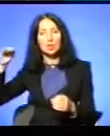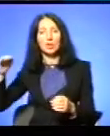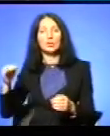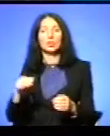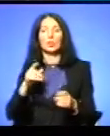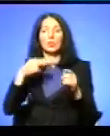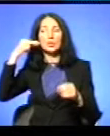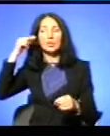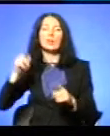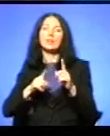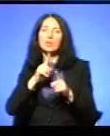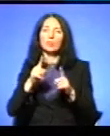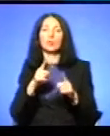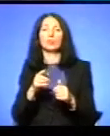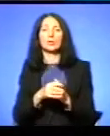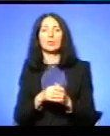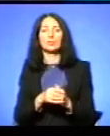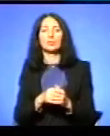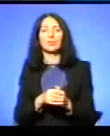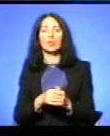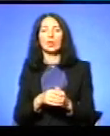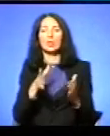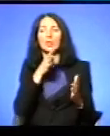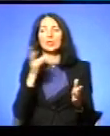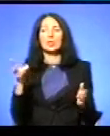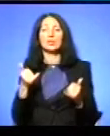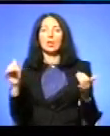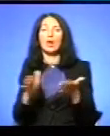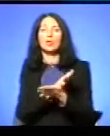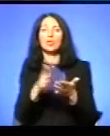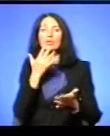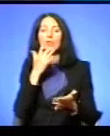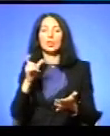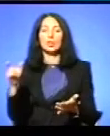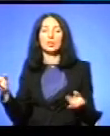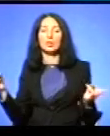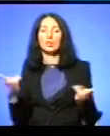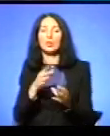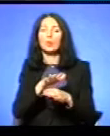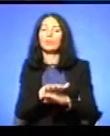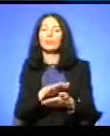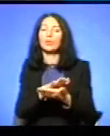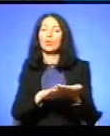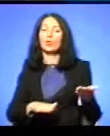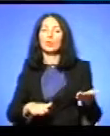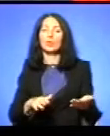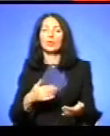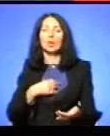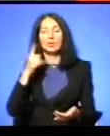Так що все у нас буде добре Але час для очищення нації Виявляється триваючим І що я надіявся